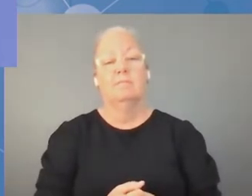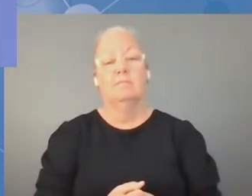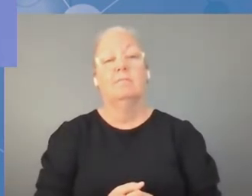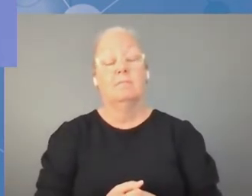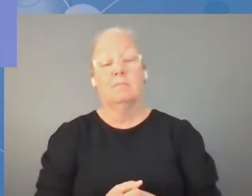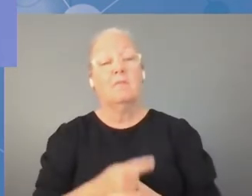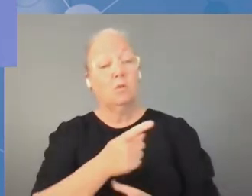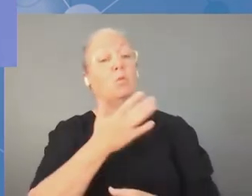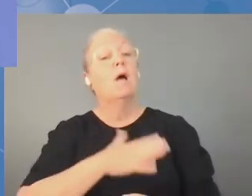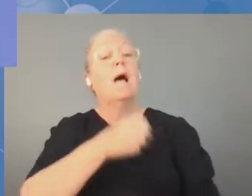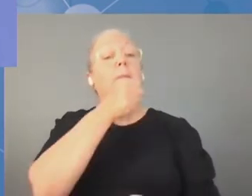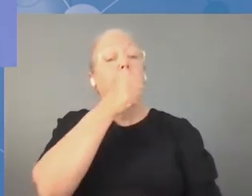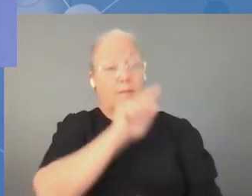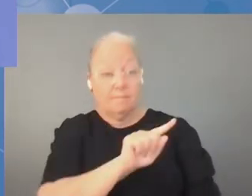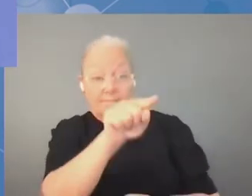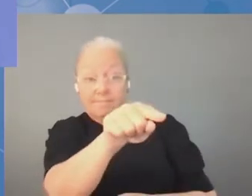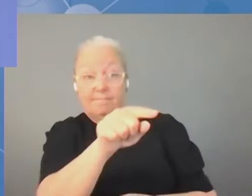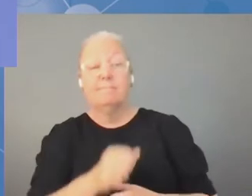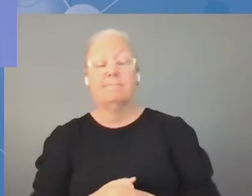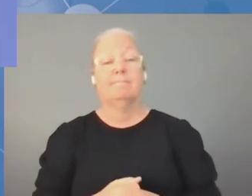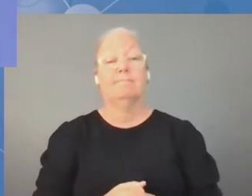Bardzo proszę podejść do mikrofonu.